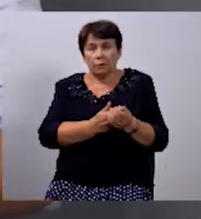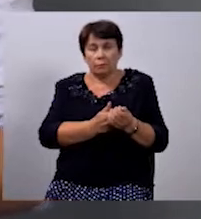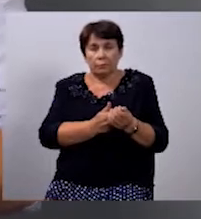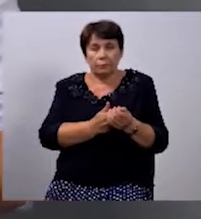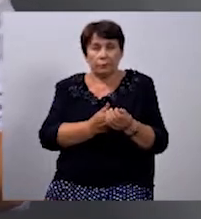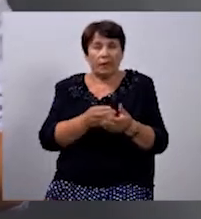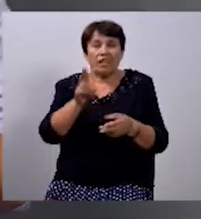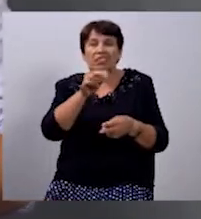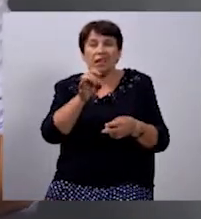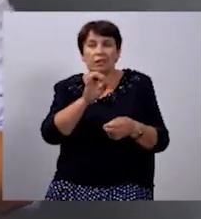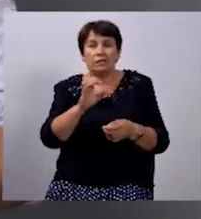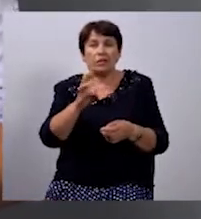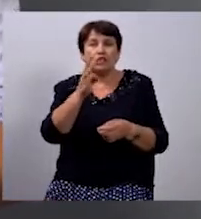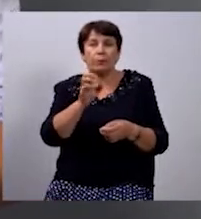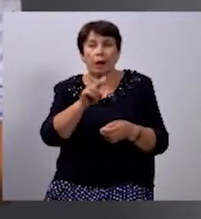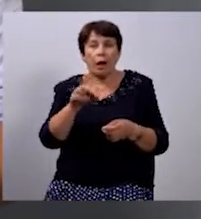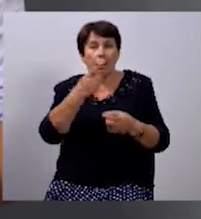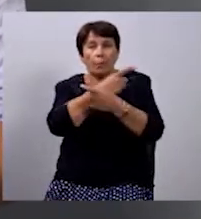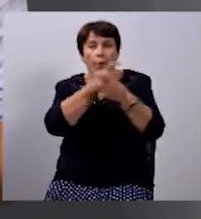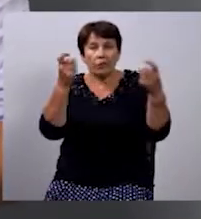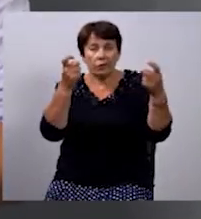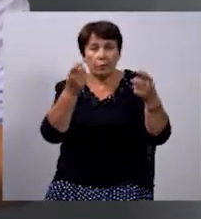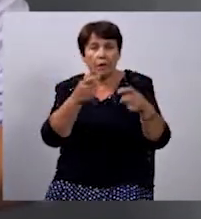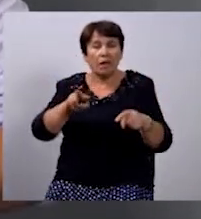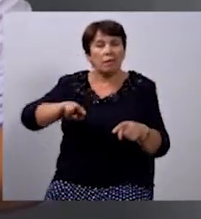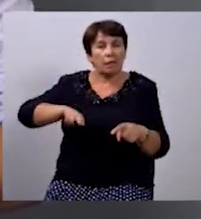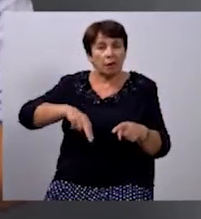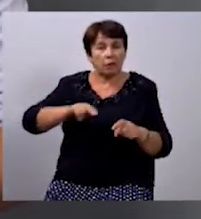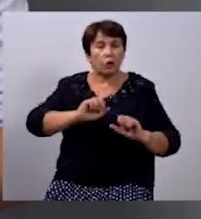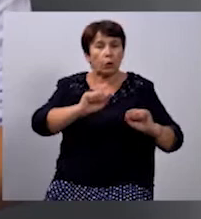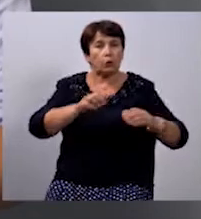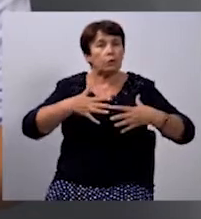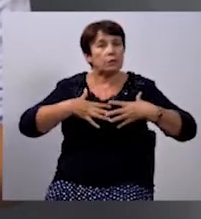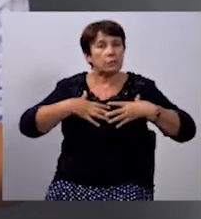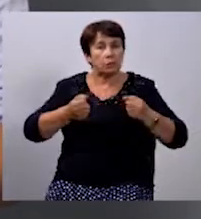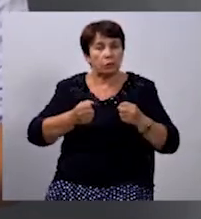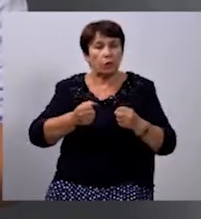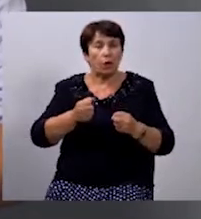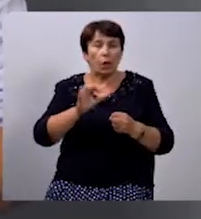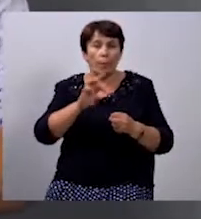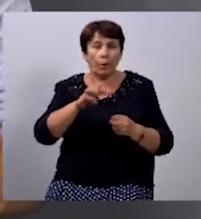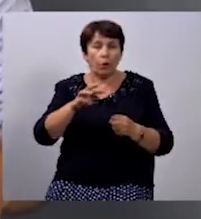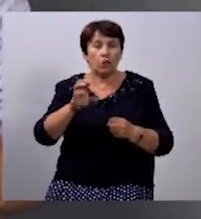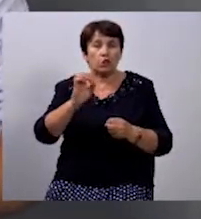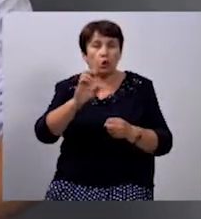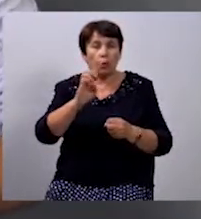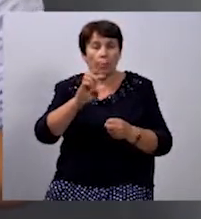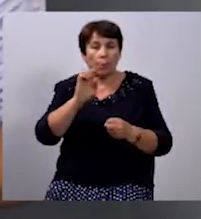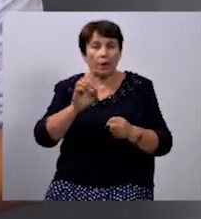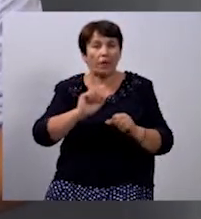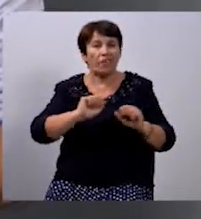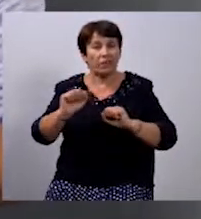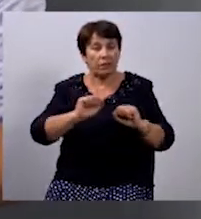Денис Шмигаль повідомив, що директор Департаменту охорони здоров'я Микола Стоубан зараз перебуває у